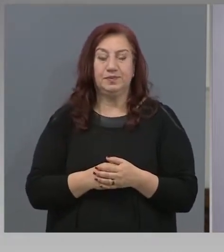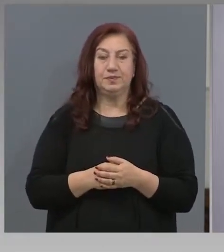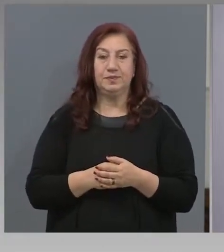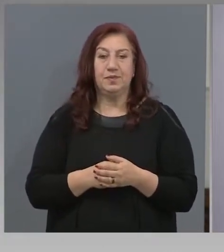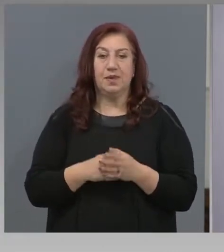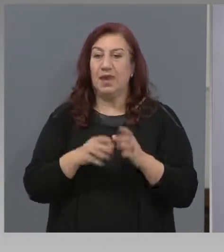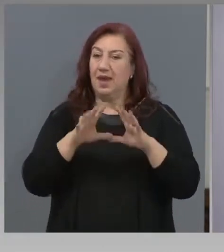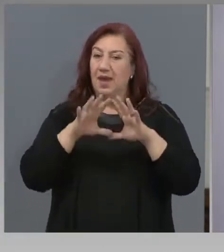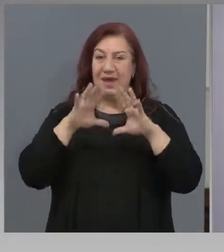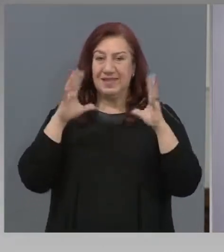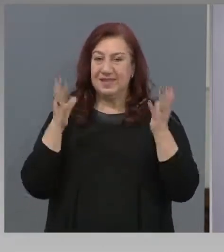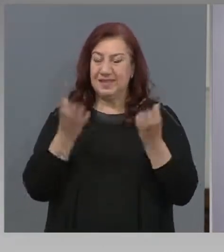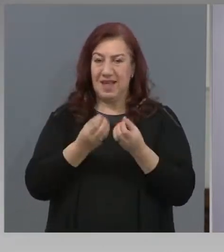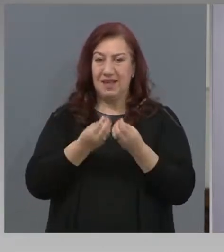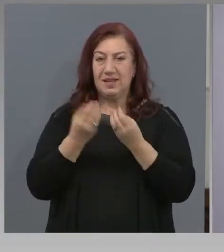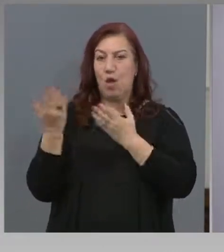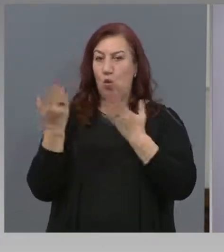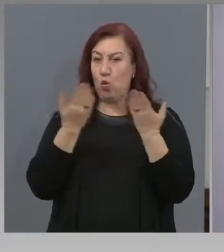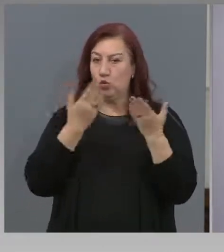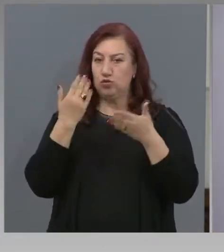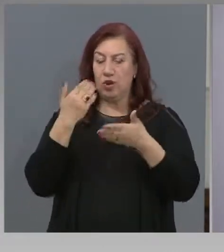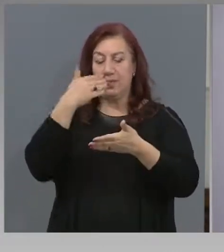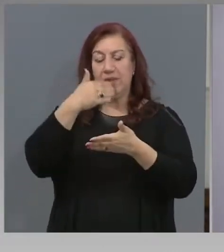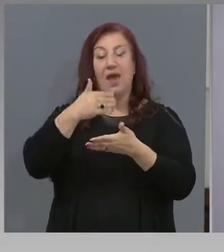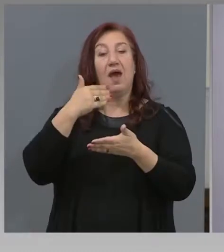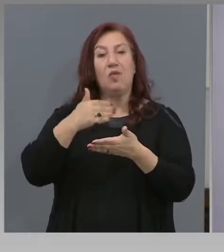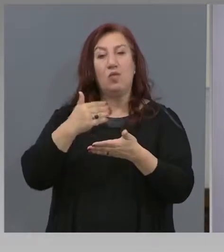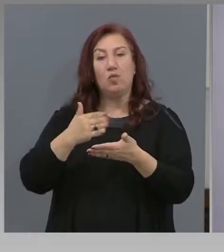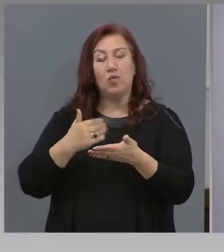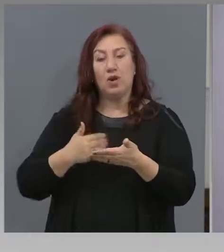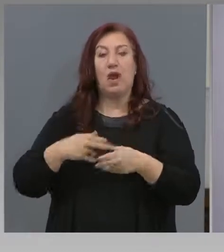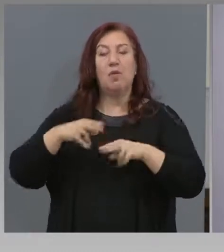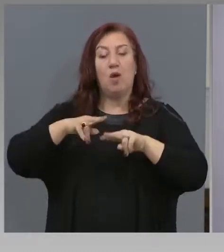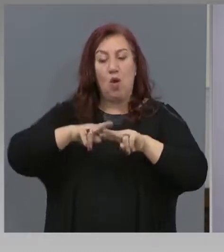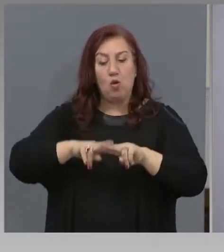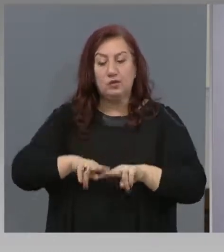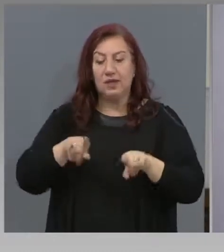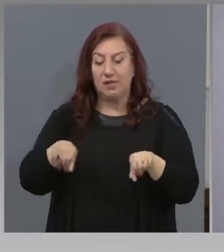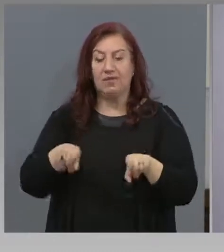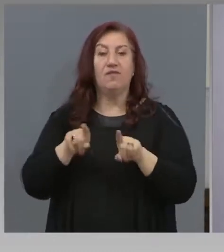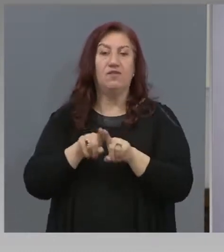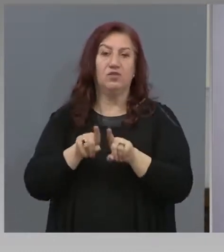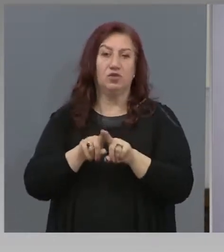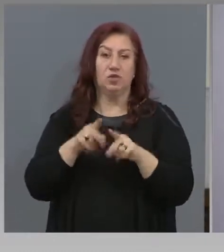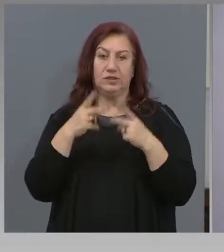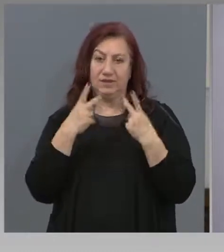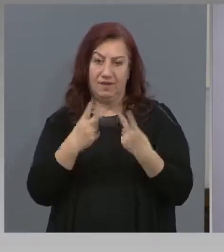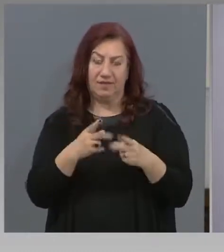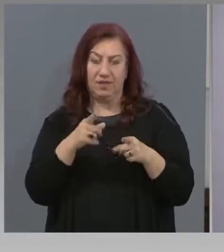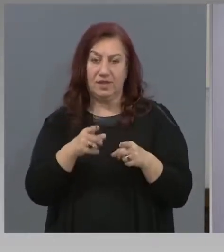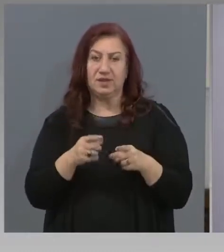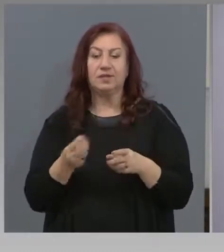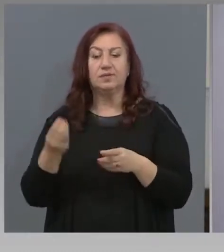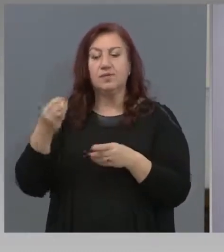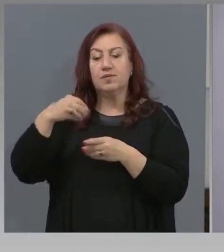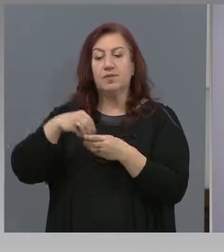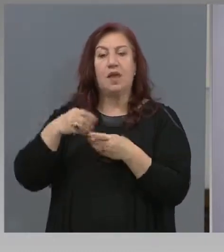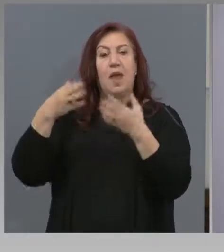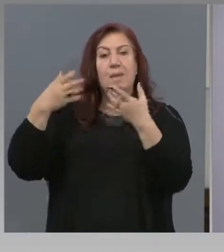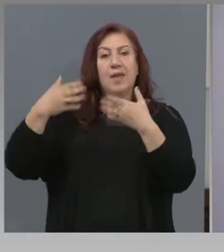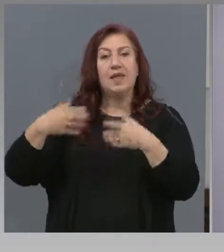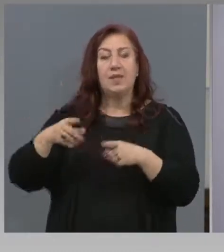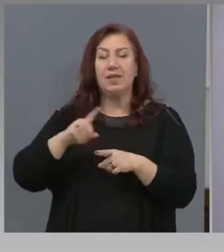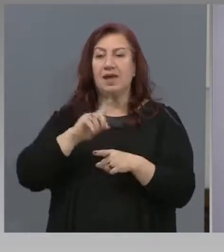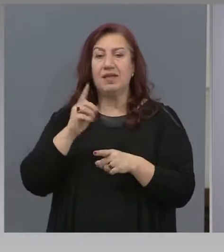Цялата учебна програма остава в този вид. По математика няма да се включват задачи, свързани с